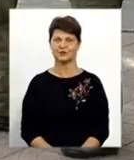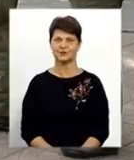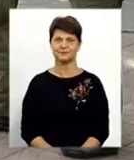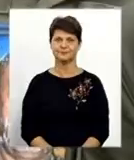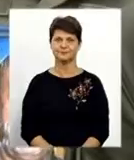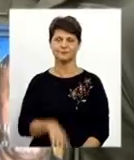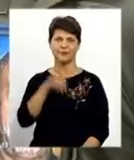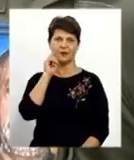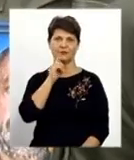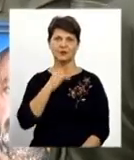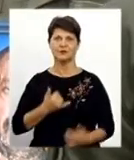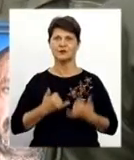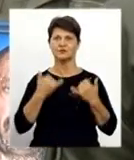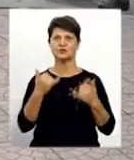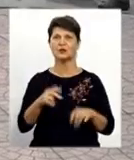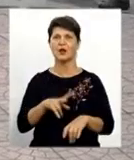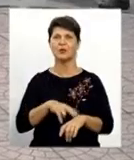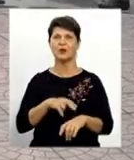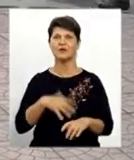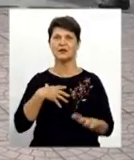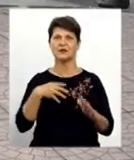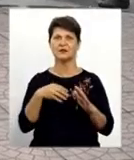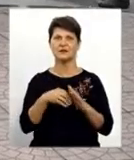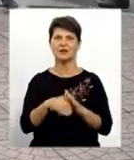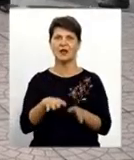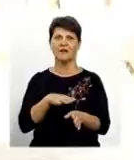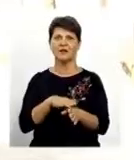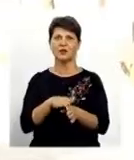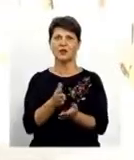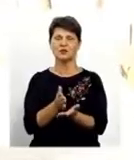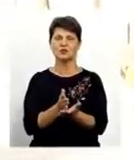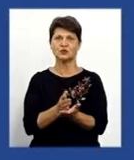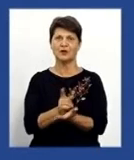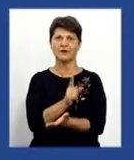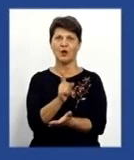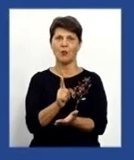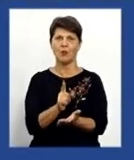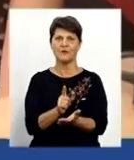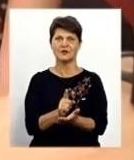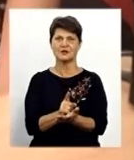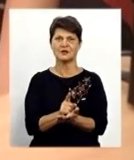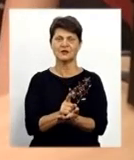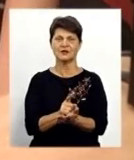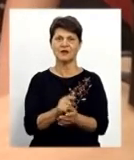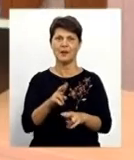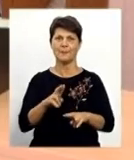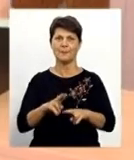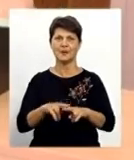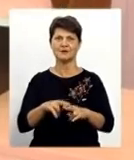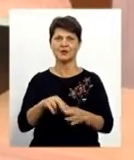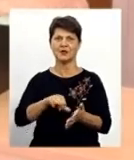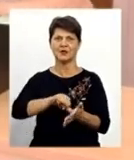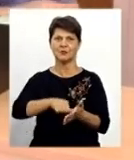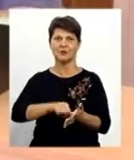У Вінниці вшанували правоохоронців, які загинули під час виконання службових обов'язків. Біометричні паспорти у